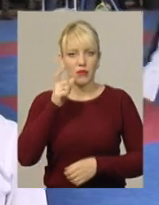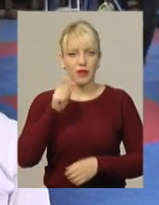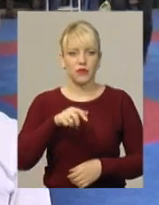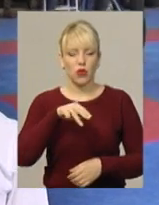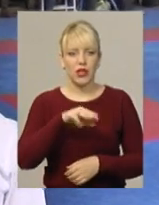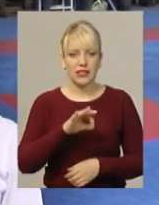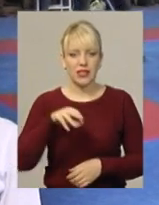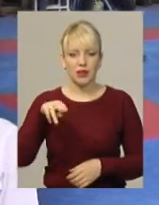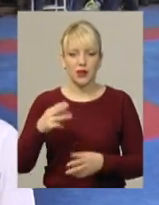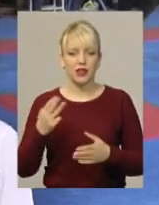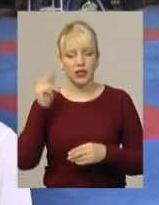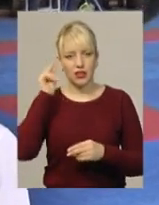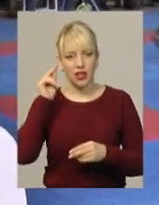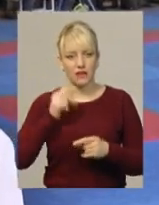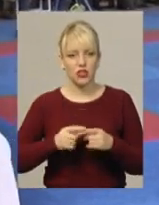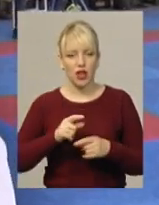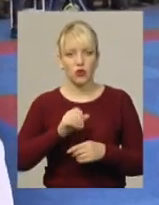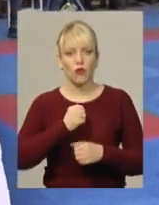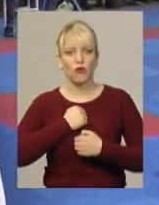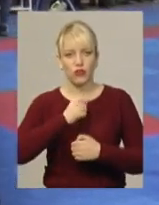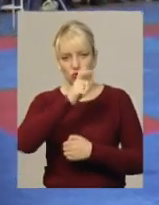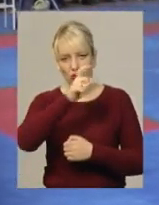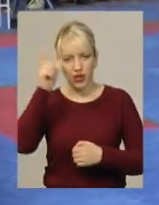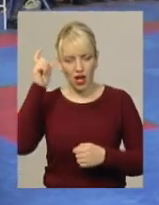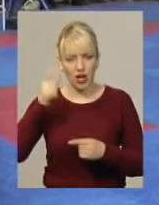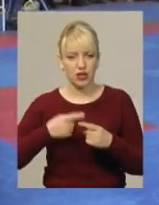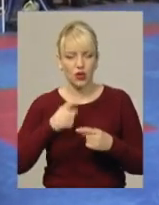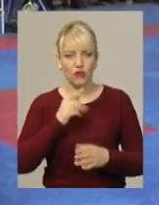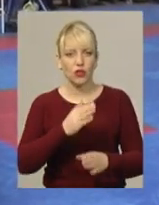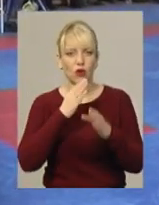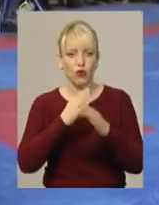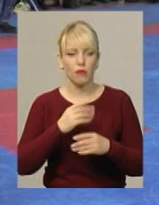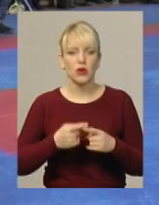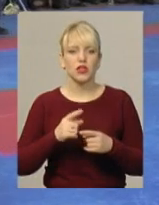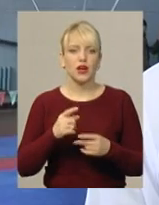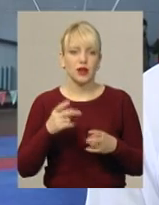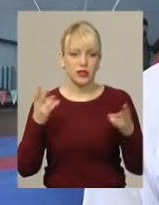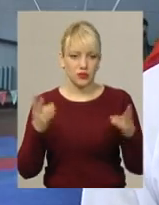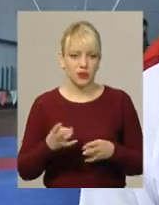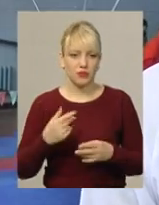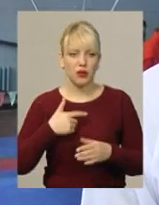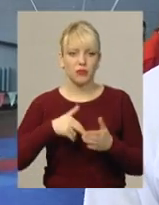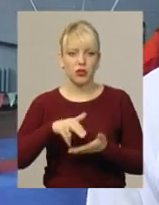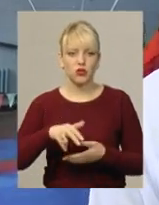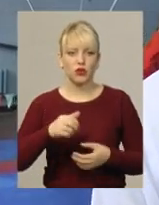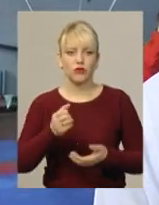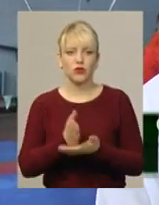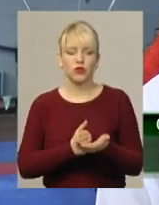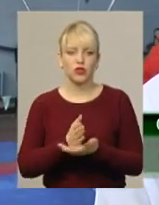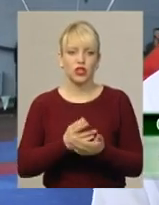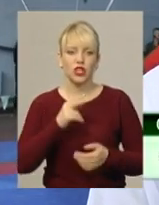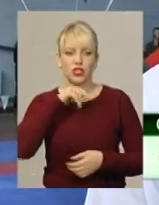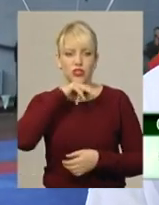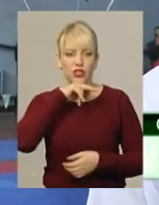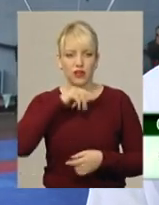Карпець, який зараз навчається в магістратурі академії, каже, навики рукопашу йому у службі в військовій частині згодилися. Пішов служити в Чернівецький прикордонний